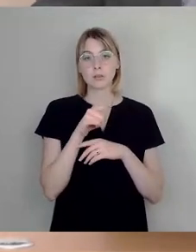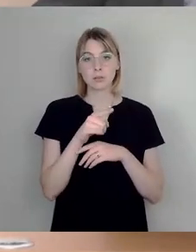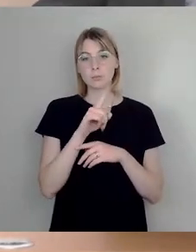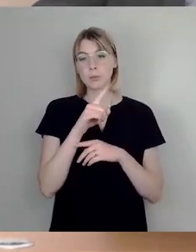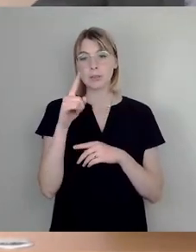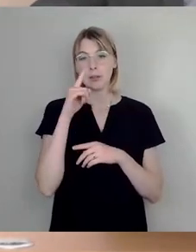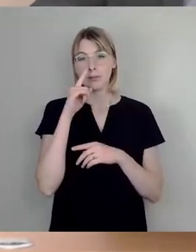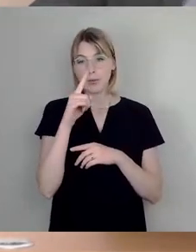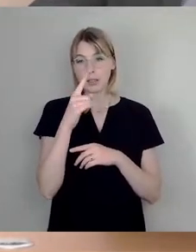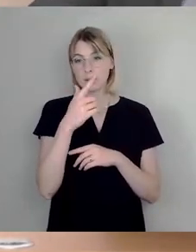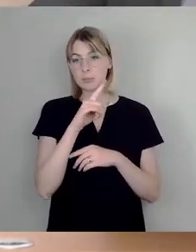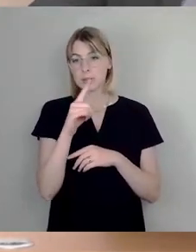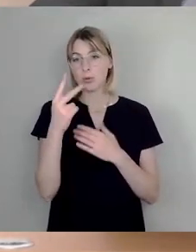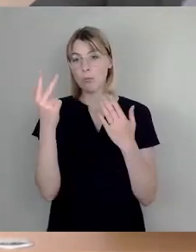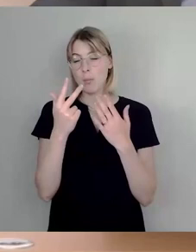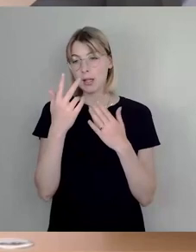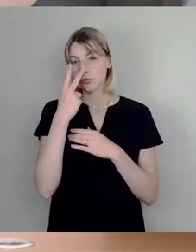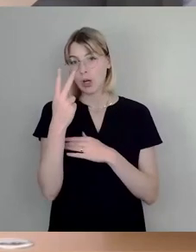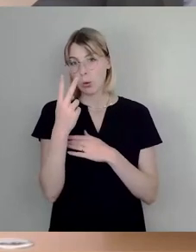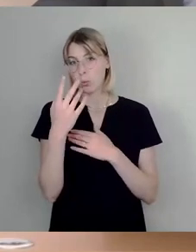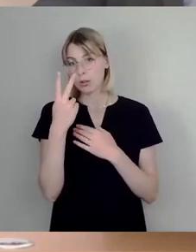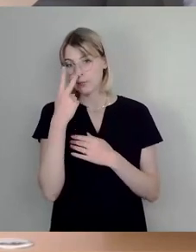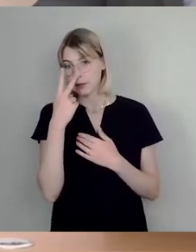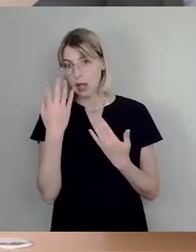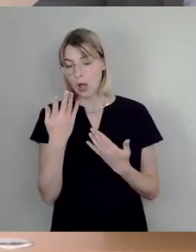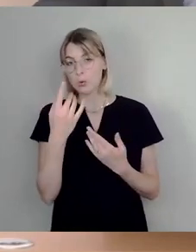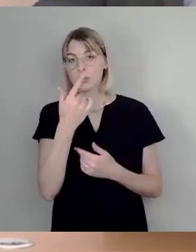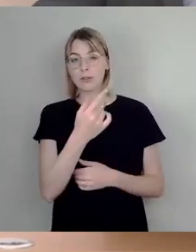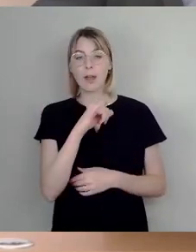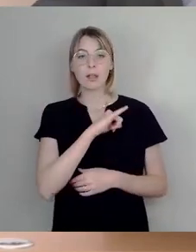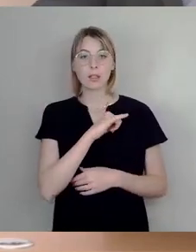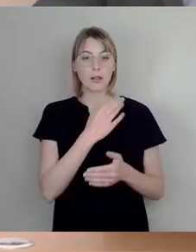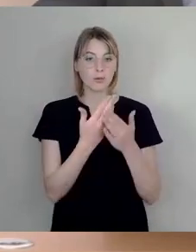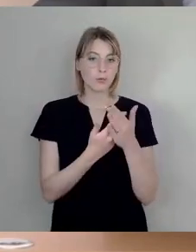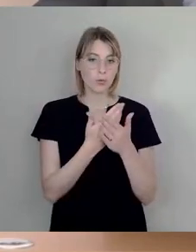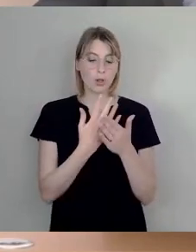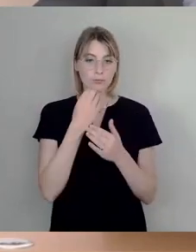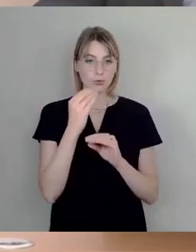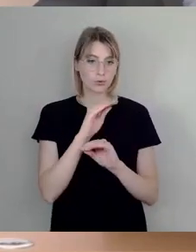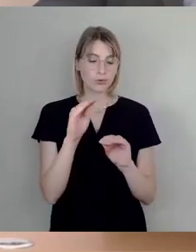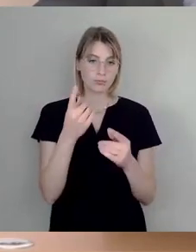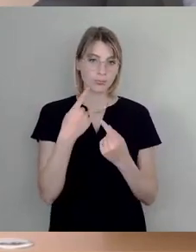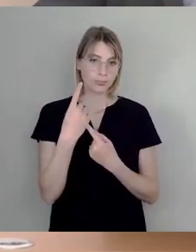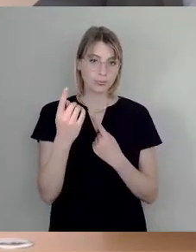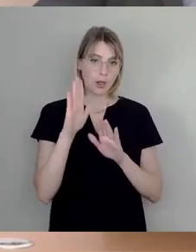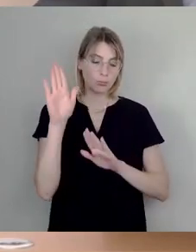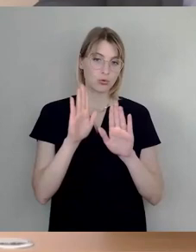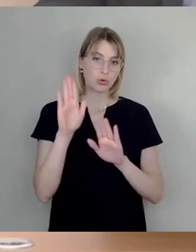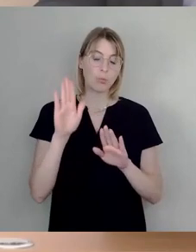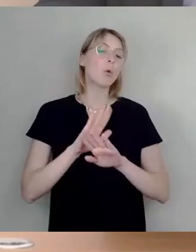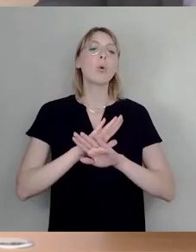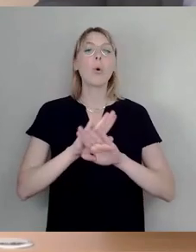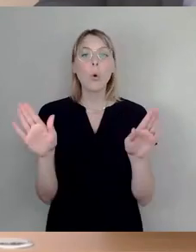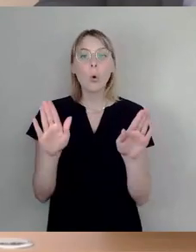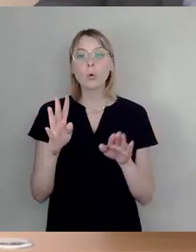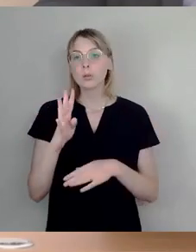wie die Lage aussieht. Ich hätte noch ein Interesse, zwei Vorlagen, wenn das möglich wäre, abzustimmen, ohne dass vielleicht geredet